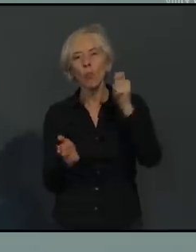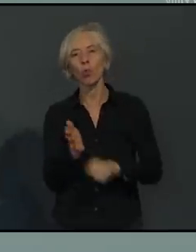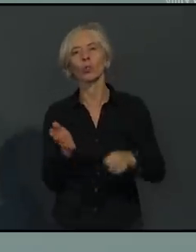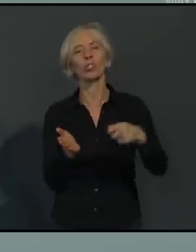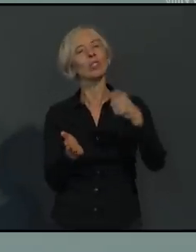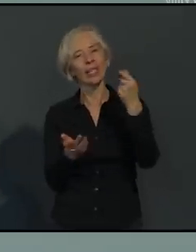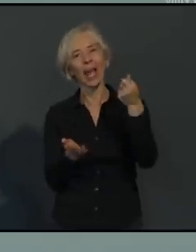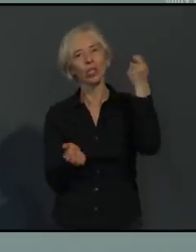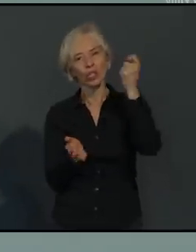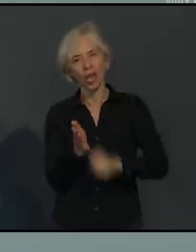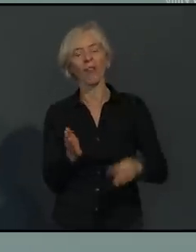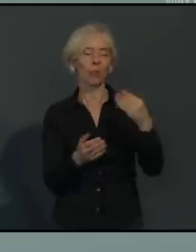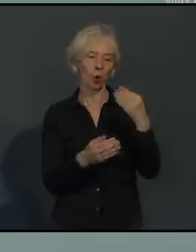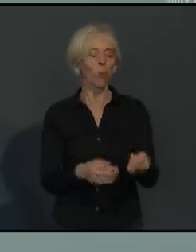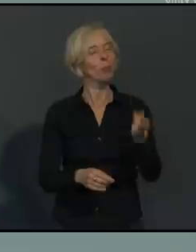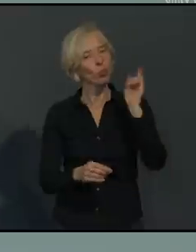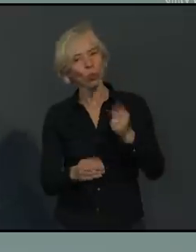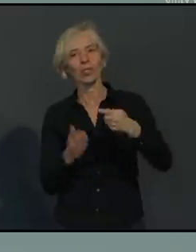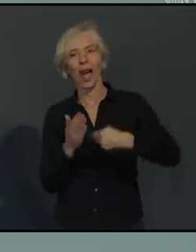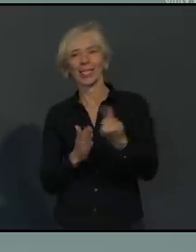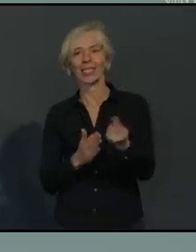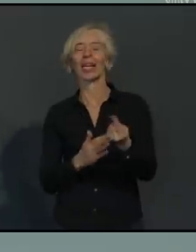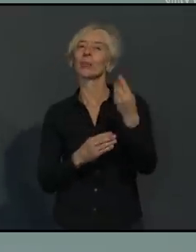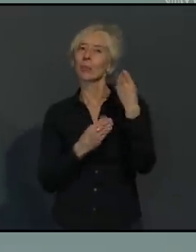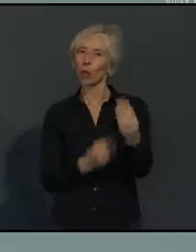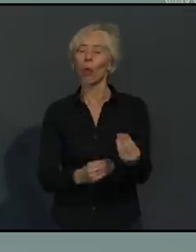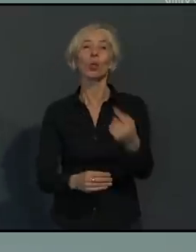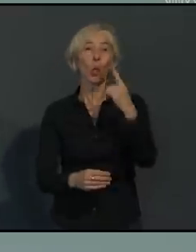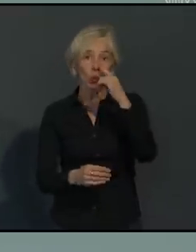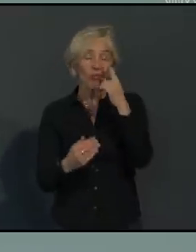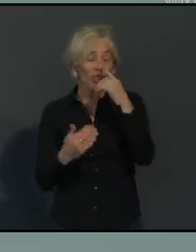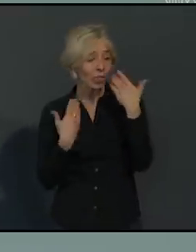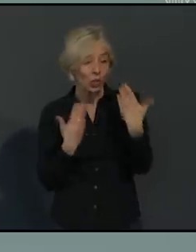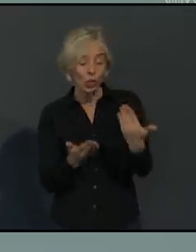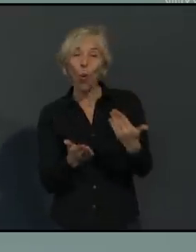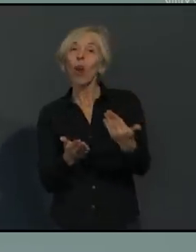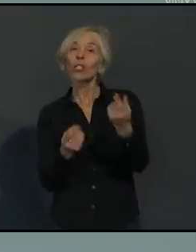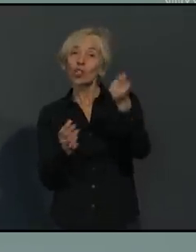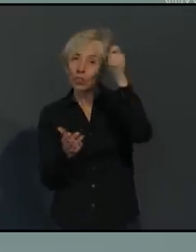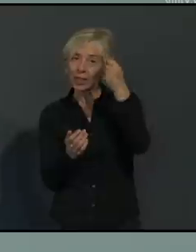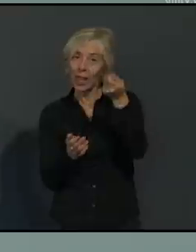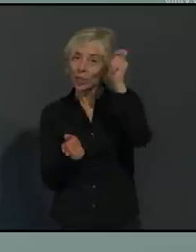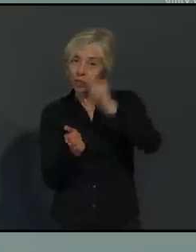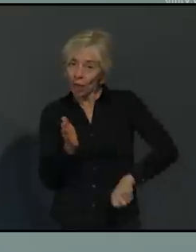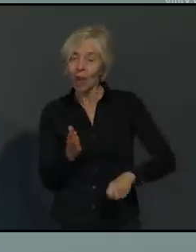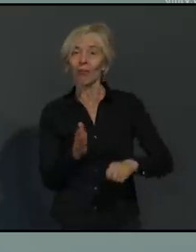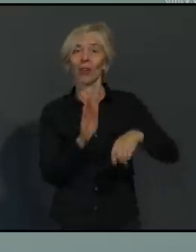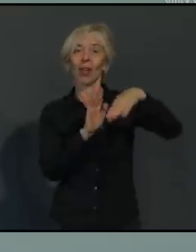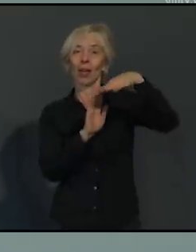werden. Nur so können wir unter Bedingung Verständnis auch eine Verhaltensänderung im Sinne der Allgemeinheit erreichen.